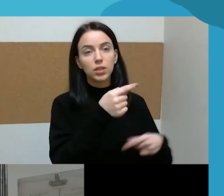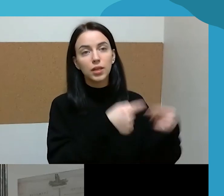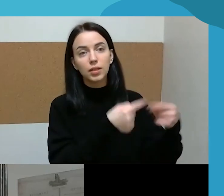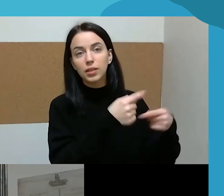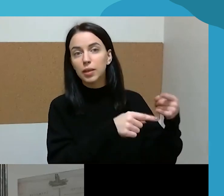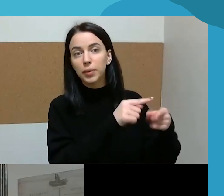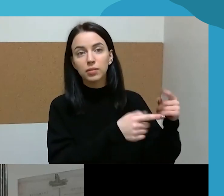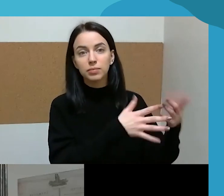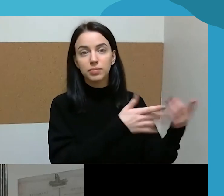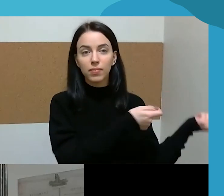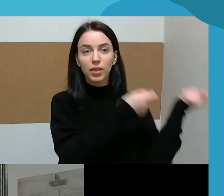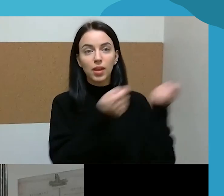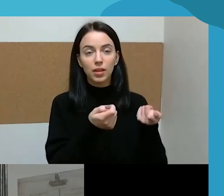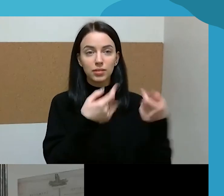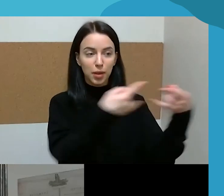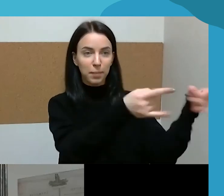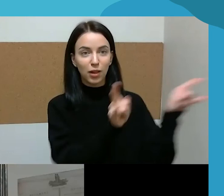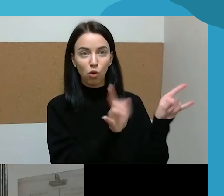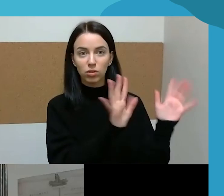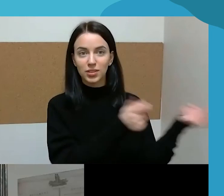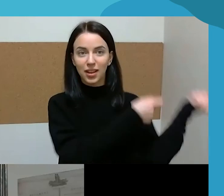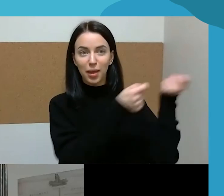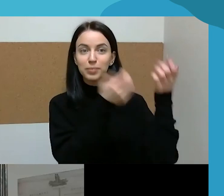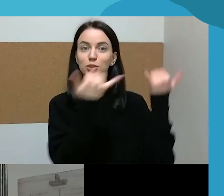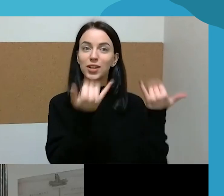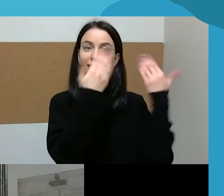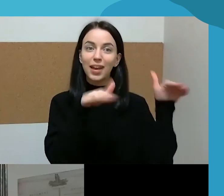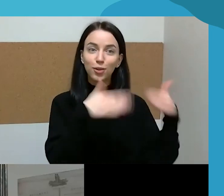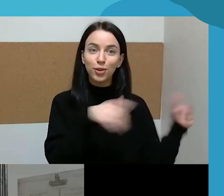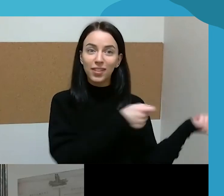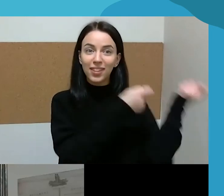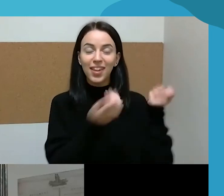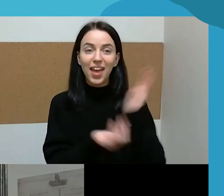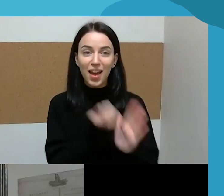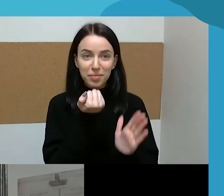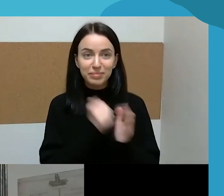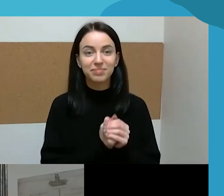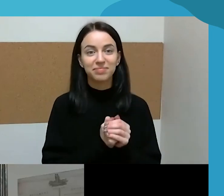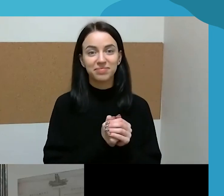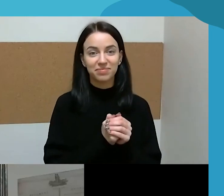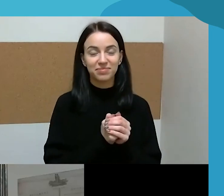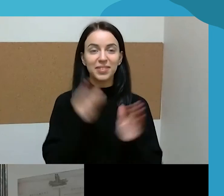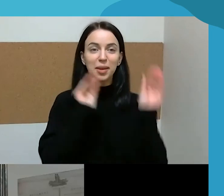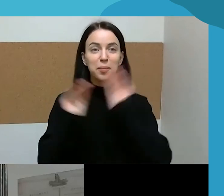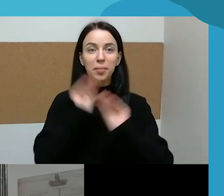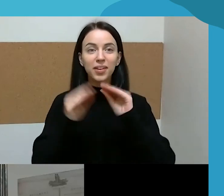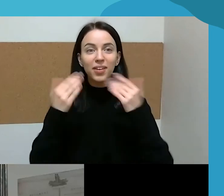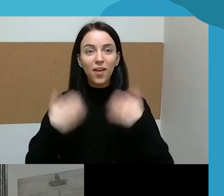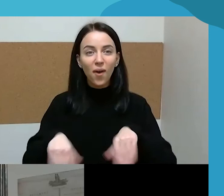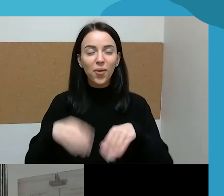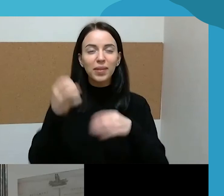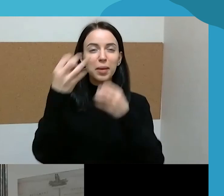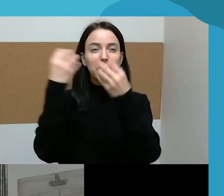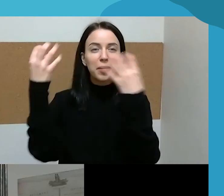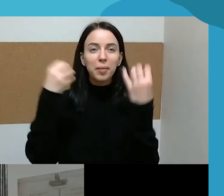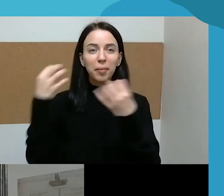ką nors jėda, šiandien įdėjo eglutę, tai puošėm eglutę, pasipošėm giliandomis išsitraukia